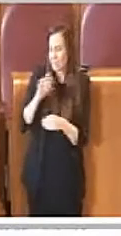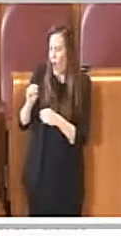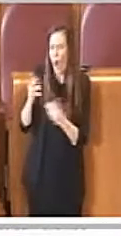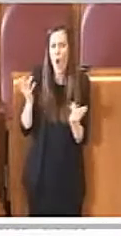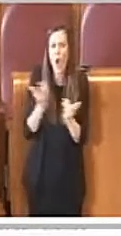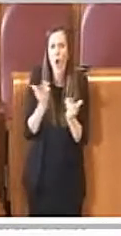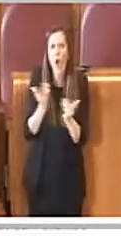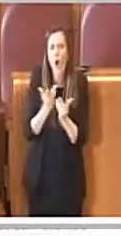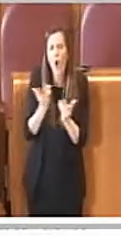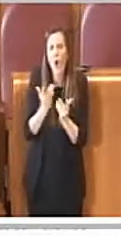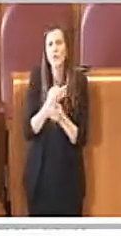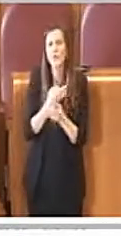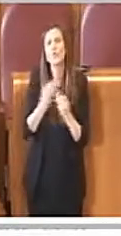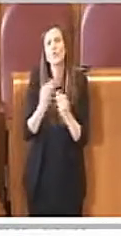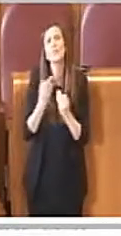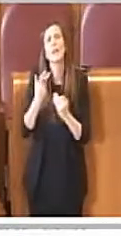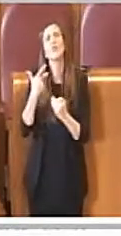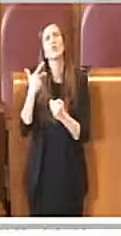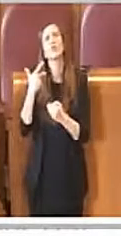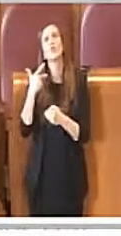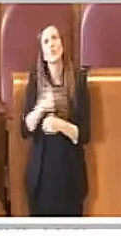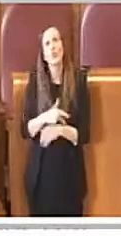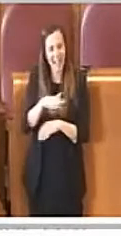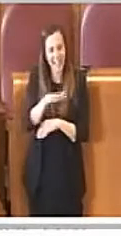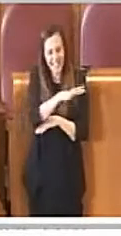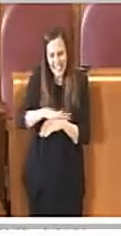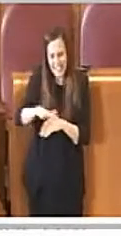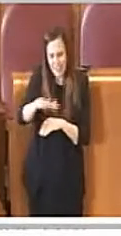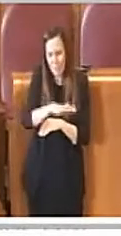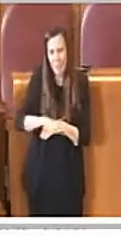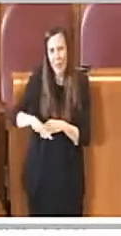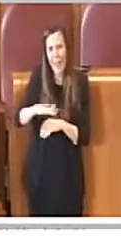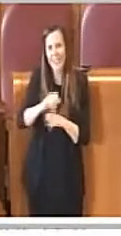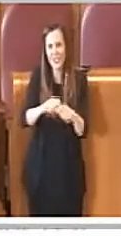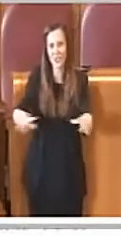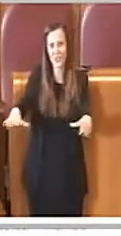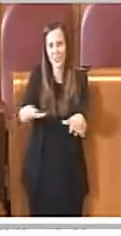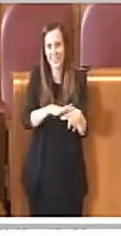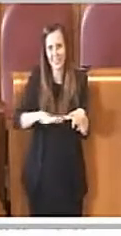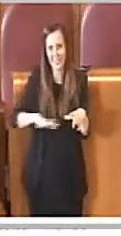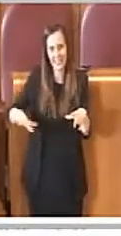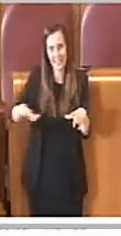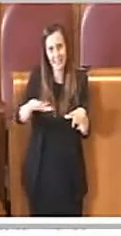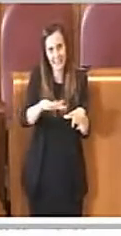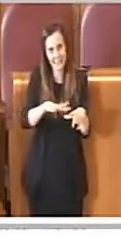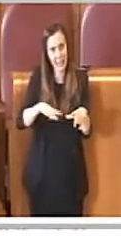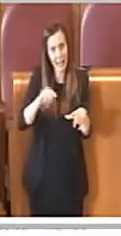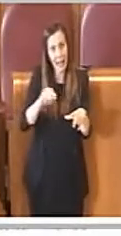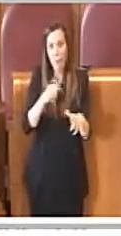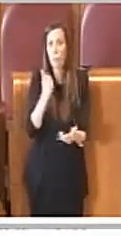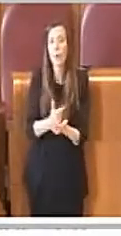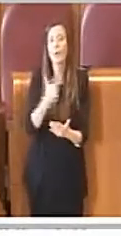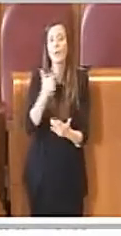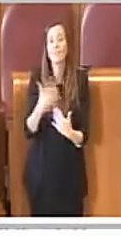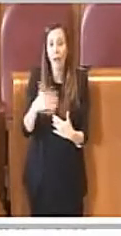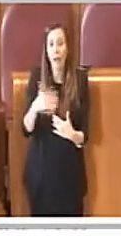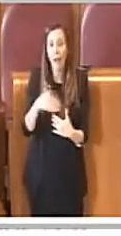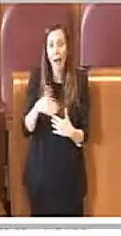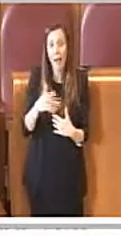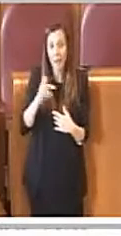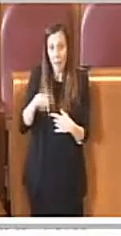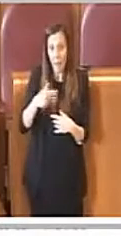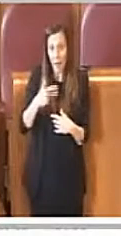la giusta fruizione sociale degli spazi della nostra città ed è cruciale questo per garantire un distanziamento tra le